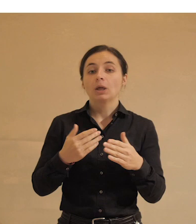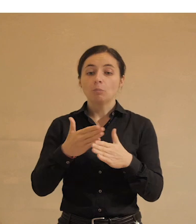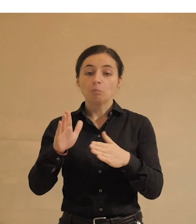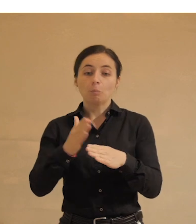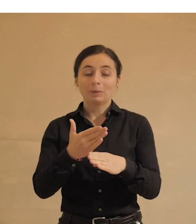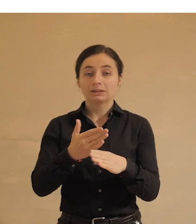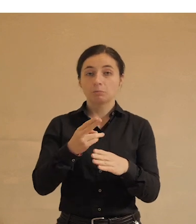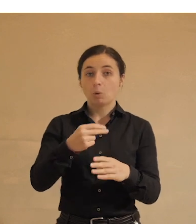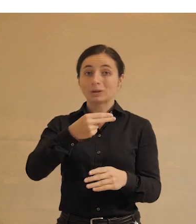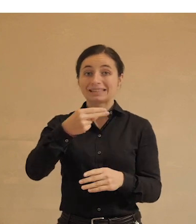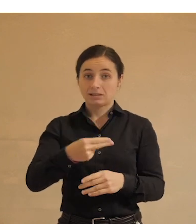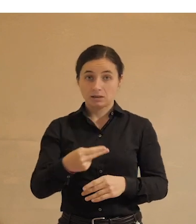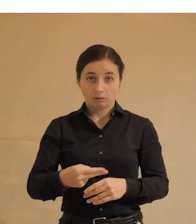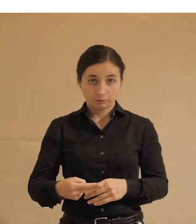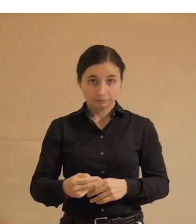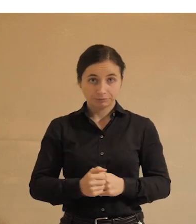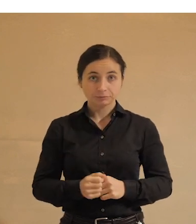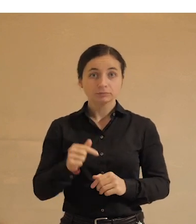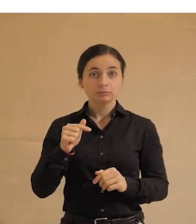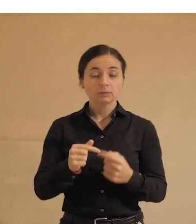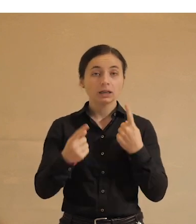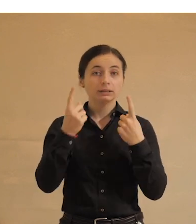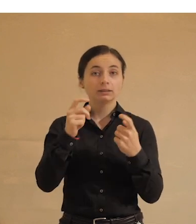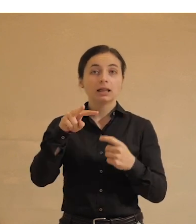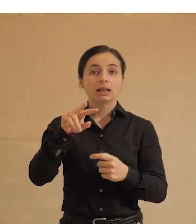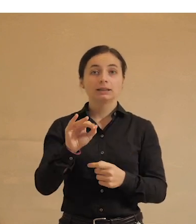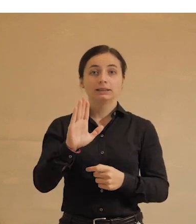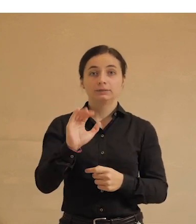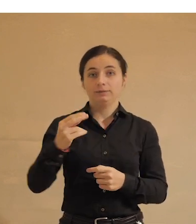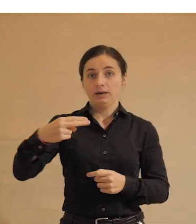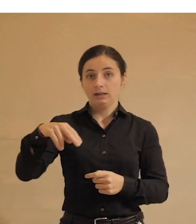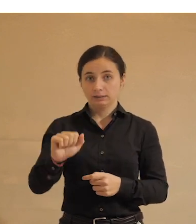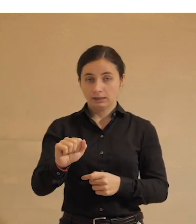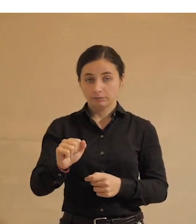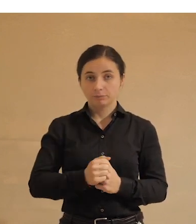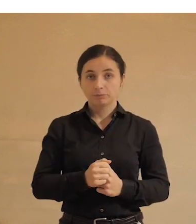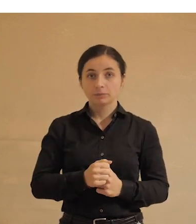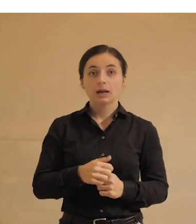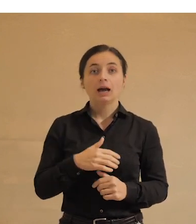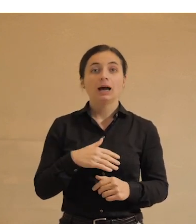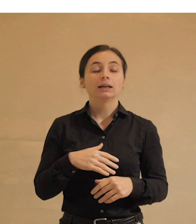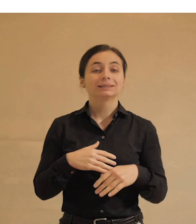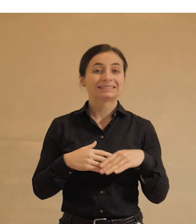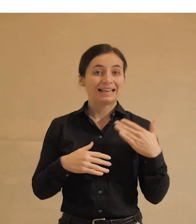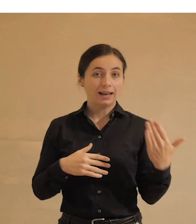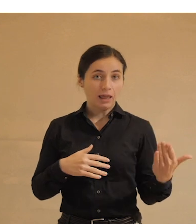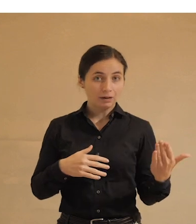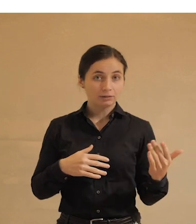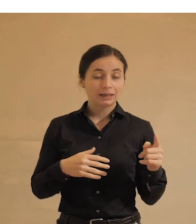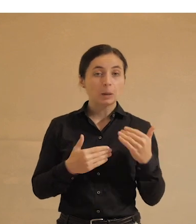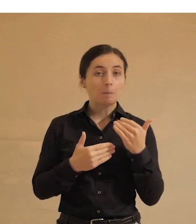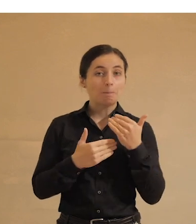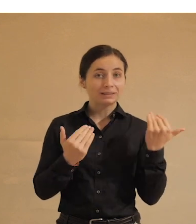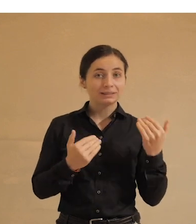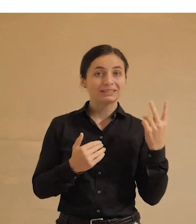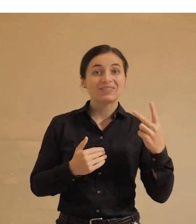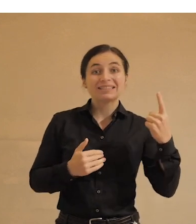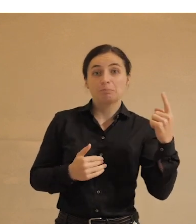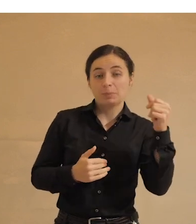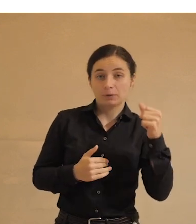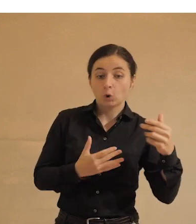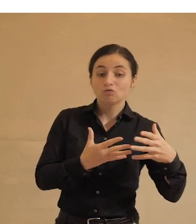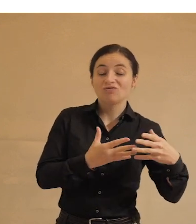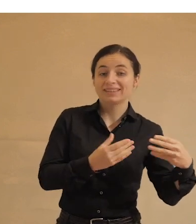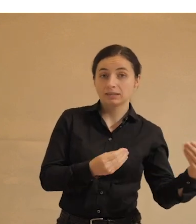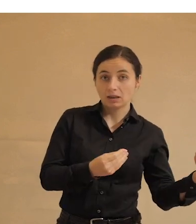темам. Это данные Левады. Слева это последние данные, уже 21 год,